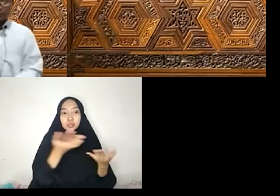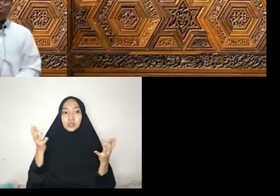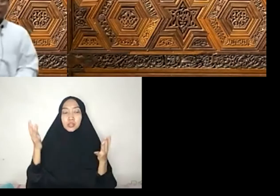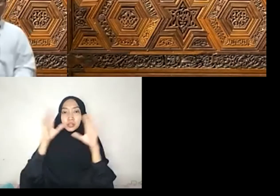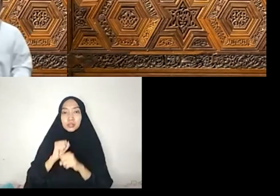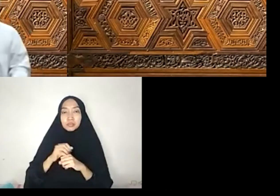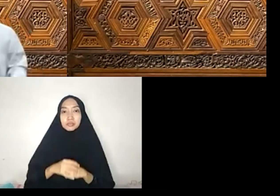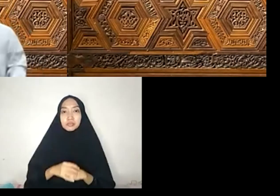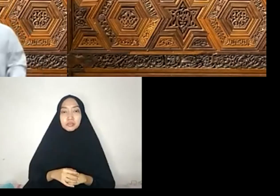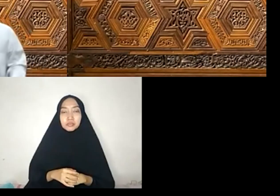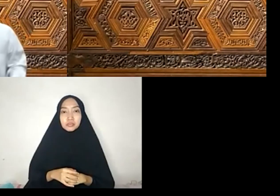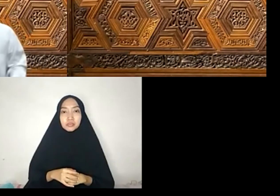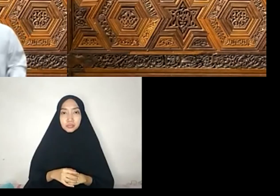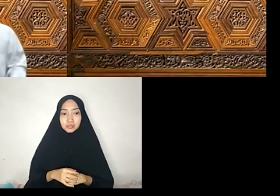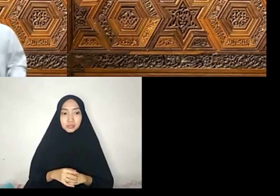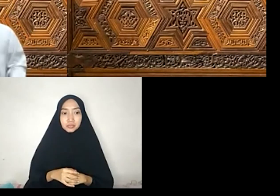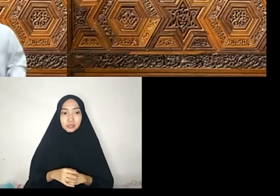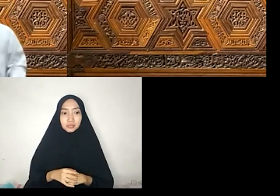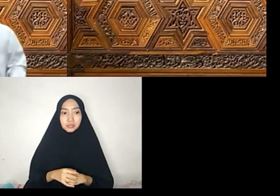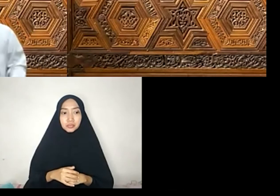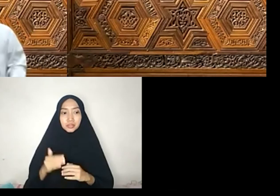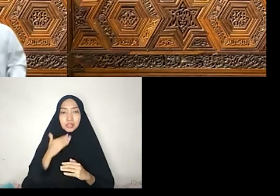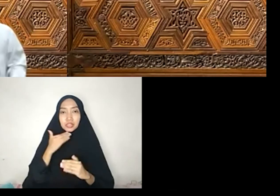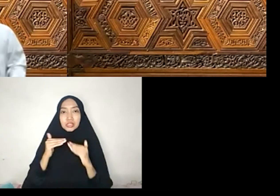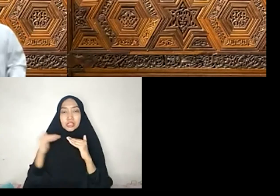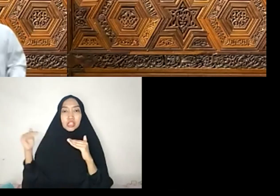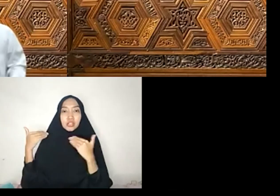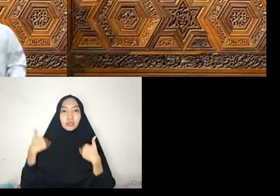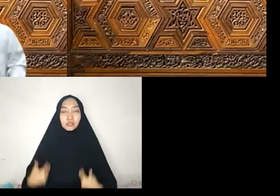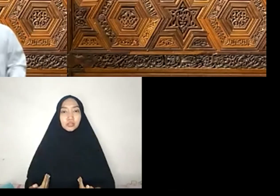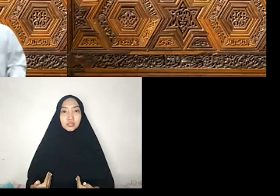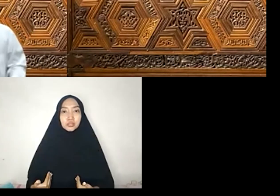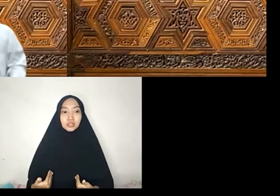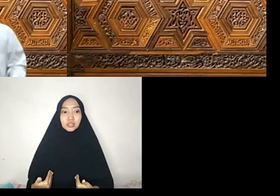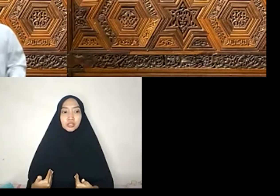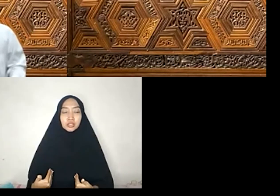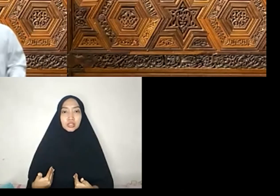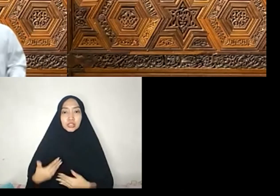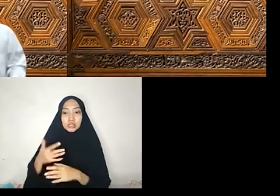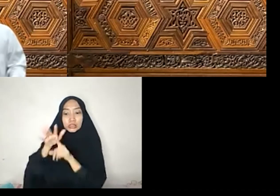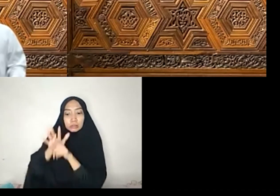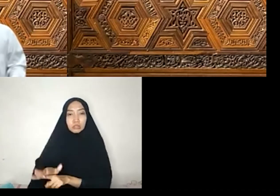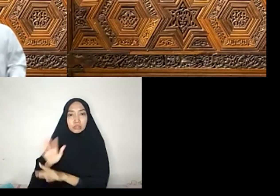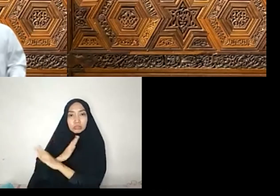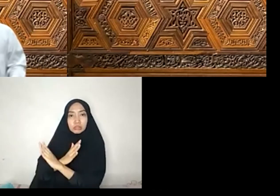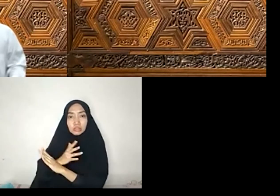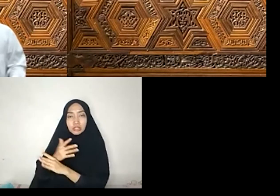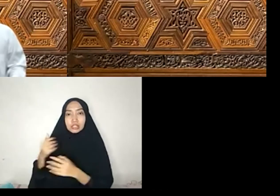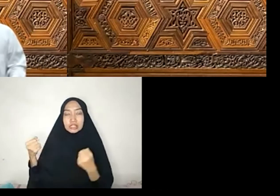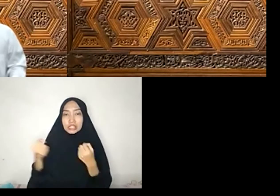memproklamirkan Kesetaraan manusia Anti diskriminasi Anti kekerasan